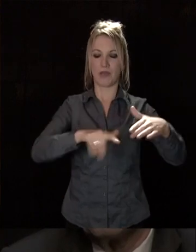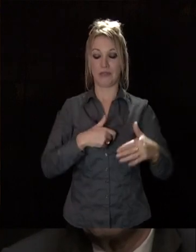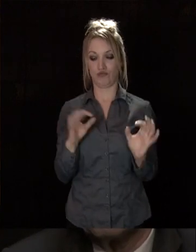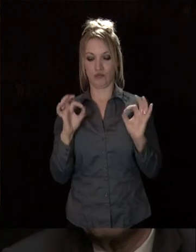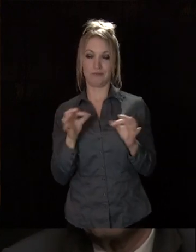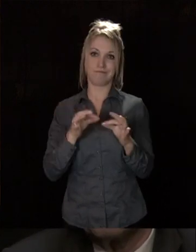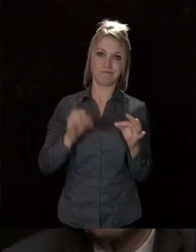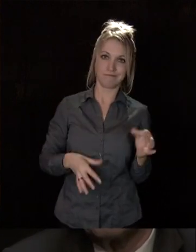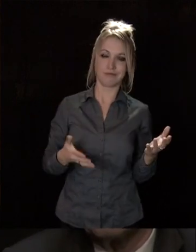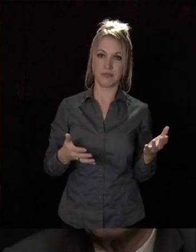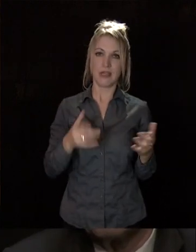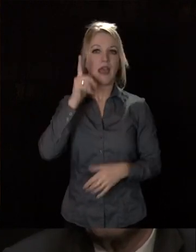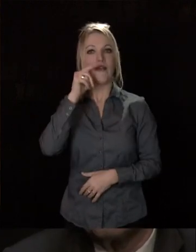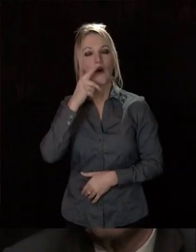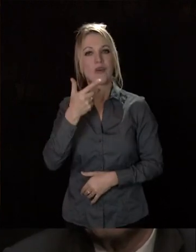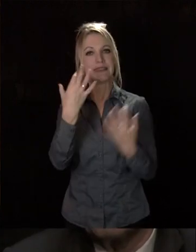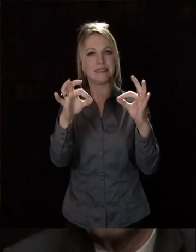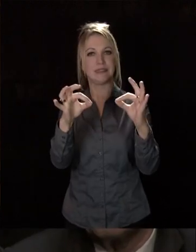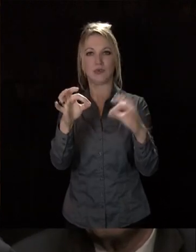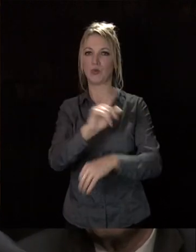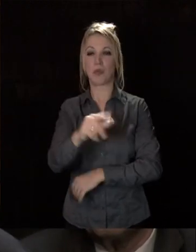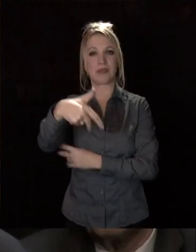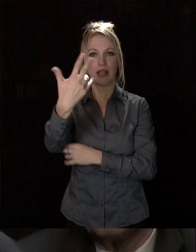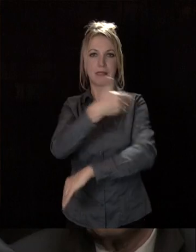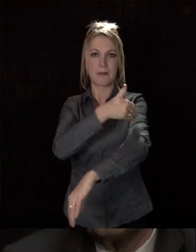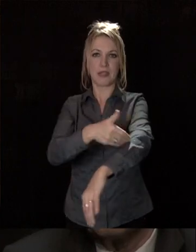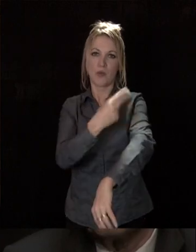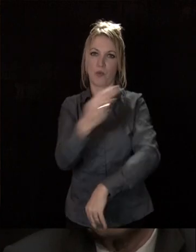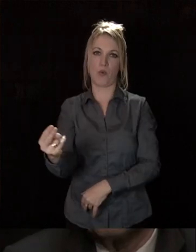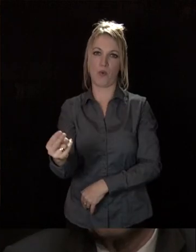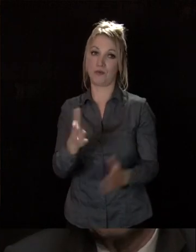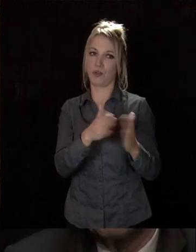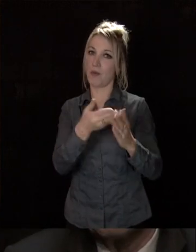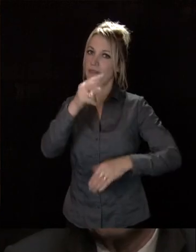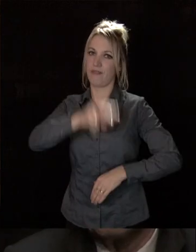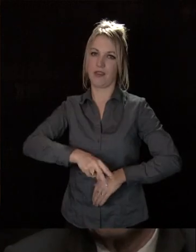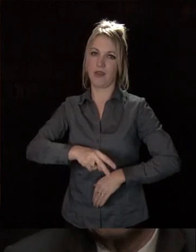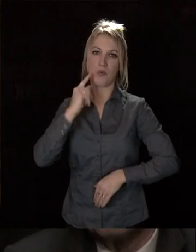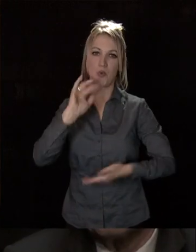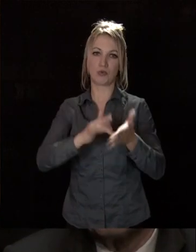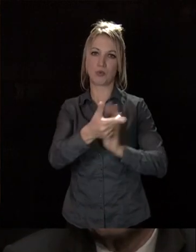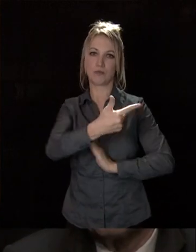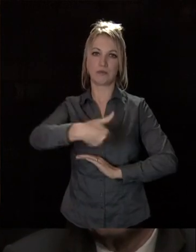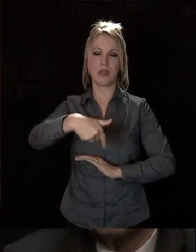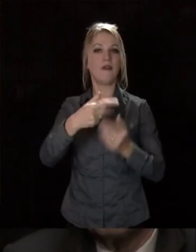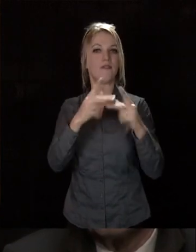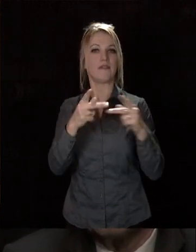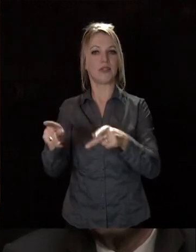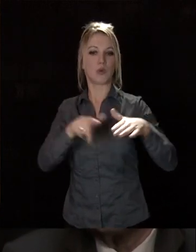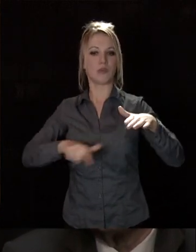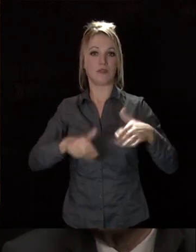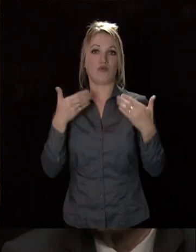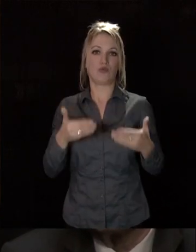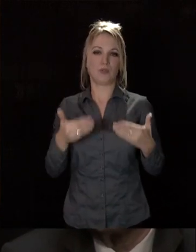en même temps, c'est un effort, non pas de 10, mais de 13 milliards d'euros qu'il demande en réalité à ces mêmes collectivités aujourd'hui.